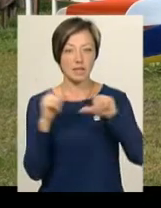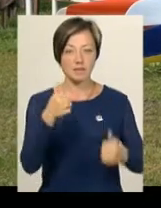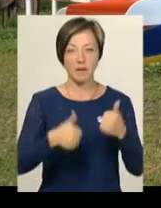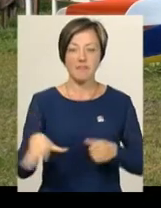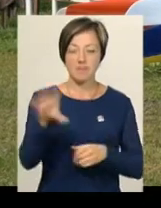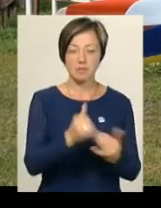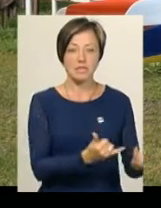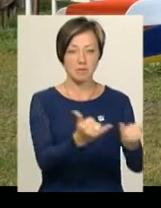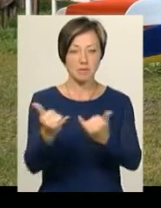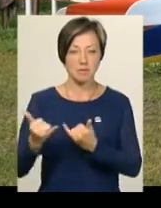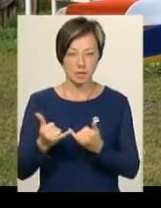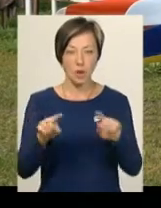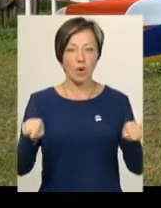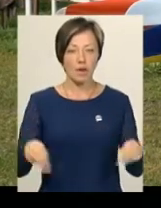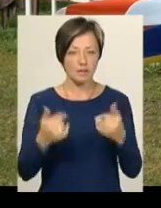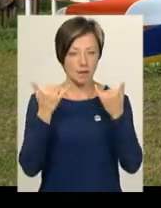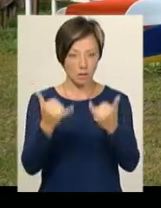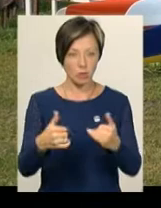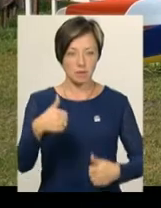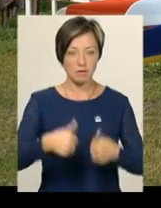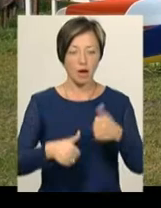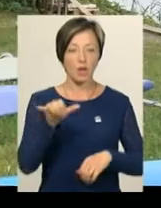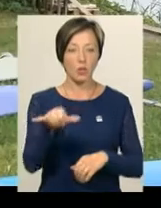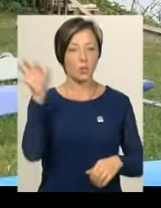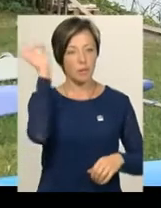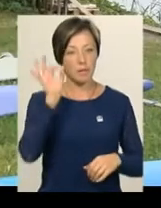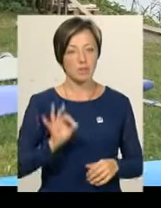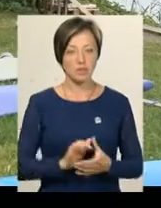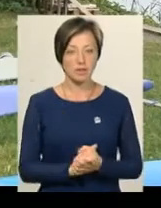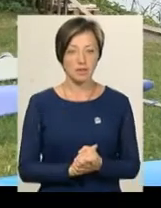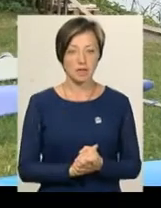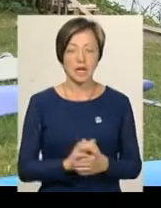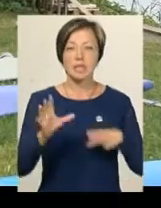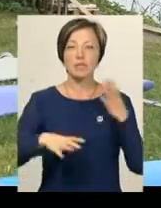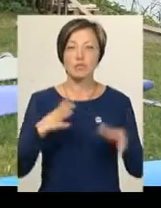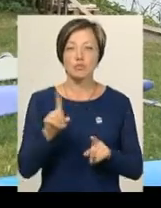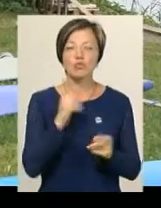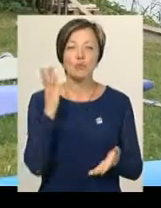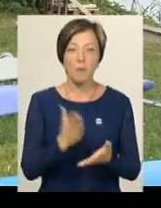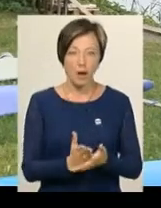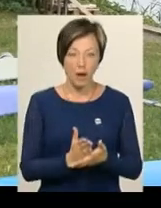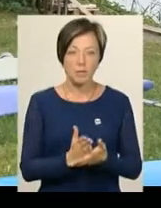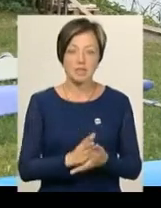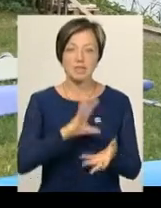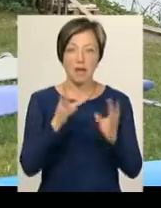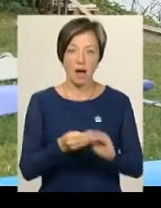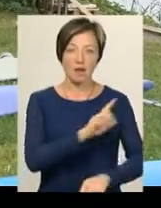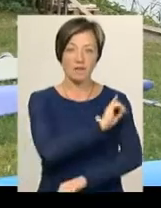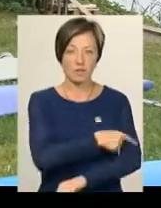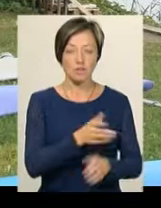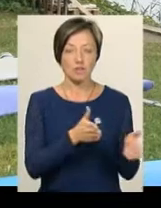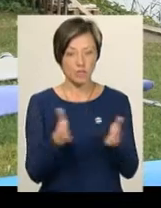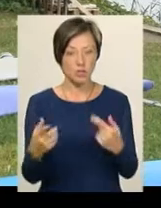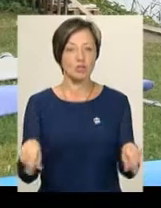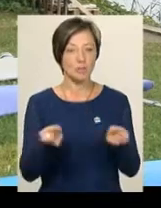Усім їх забезпечили організатори змагань у Німеччині. Тренуємося на тому, що маємо загальну фізичну підготовку, а